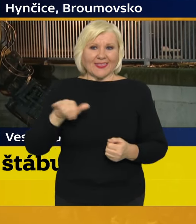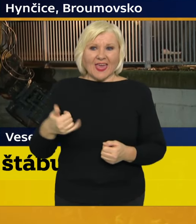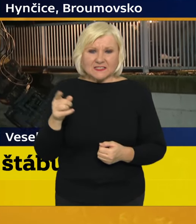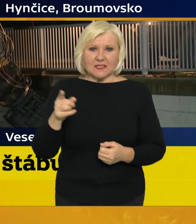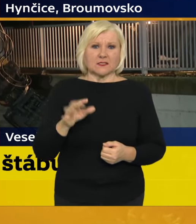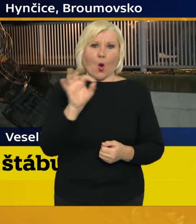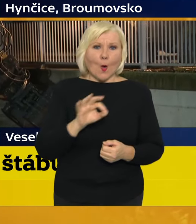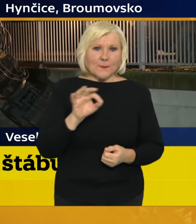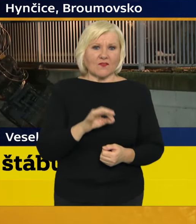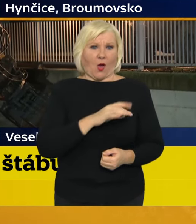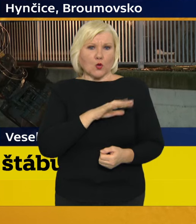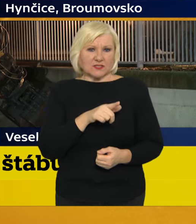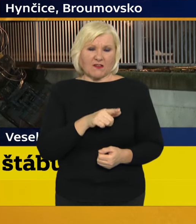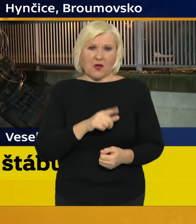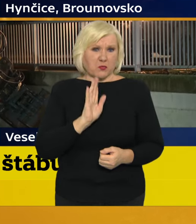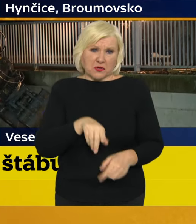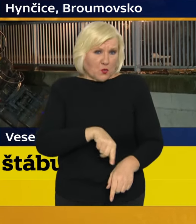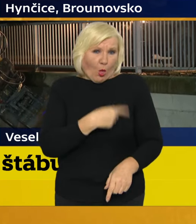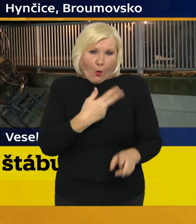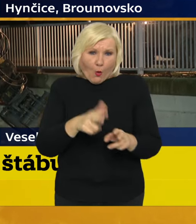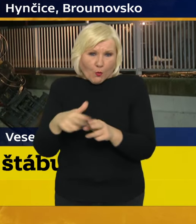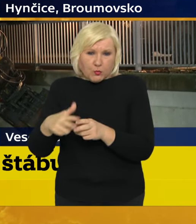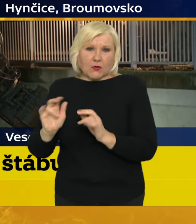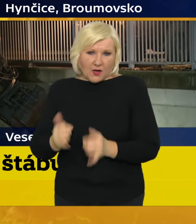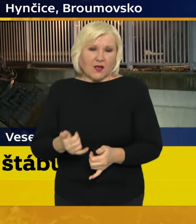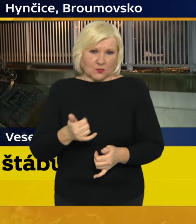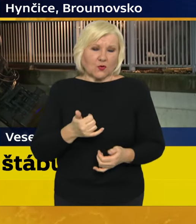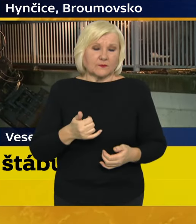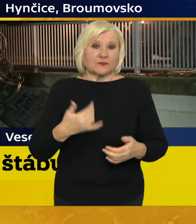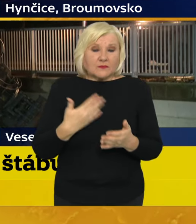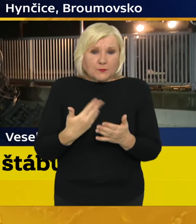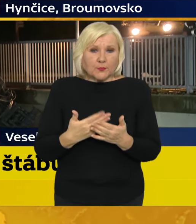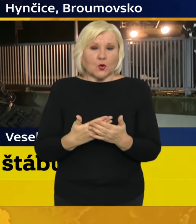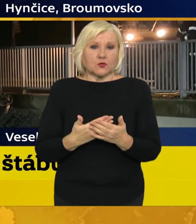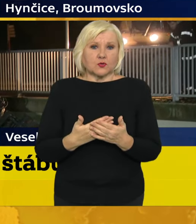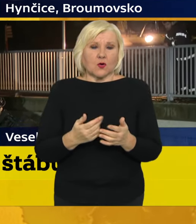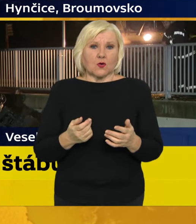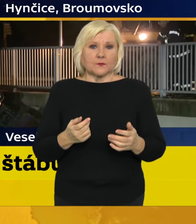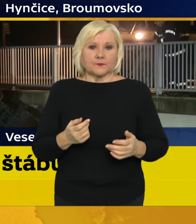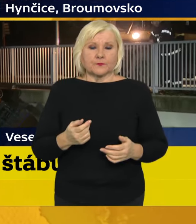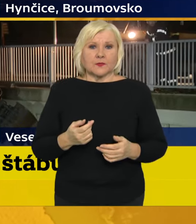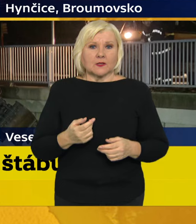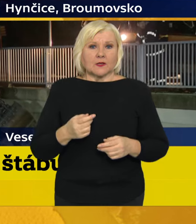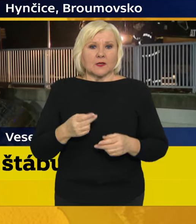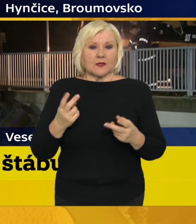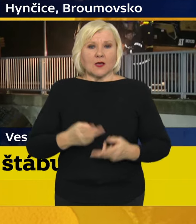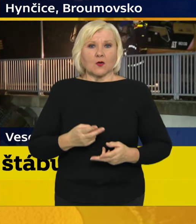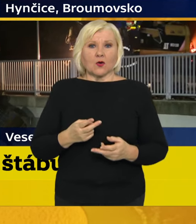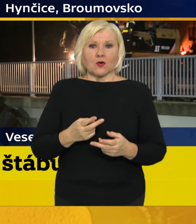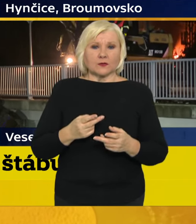části Ostravy, to možná bude trvat ještě dlouho. Ale proto je potřeba to vypětí těch služek.